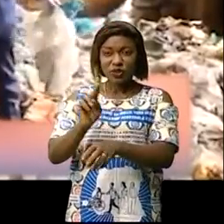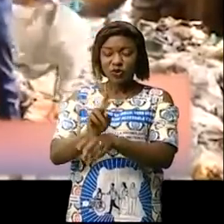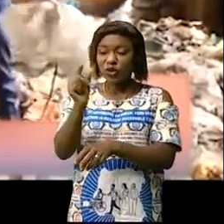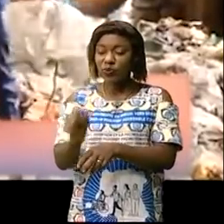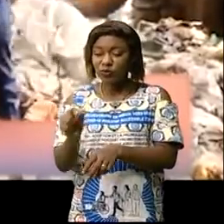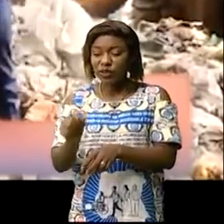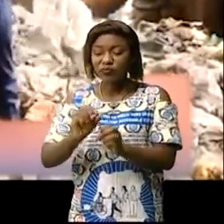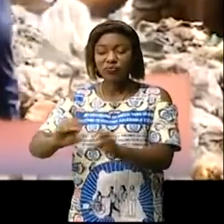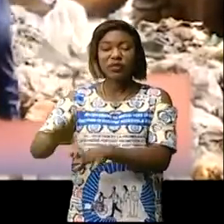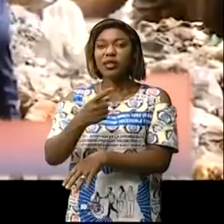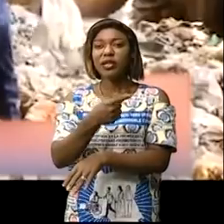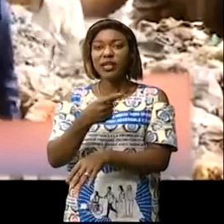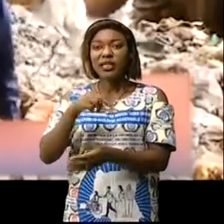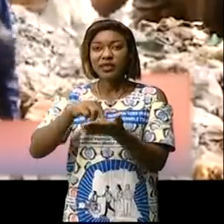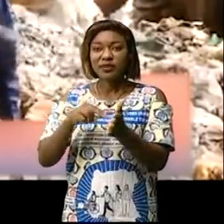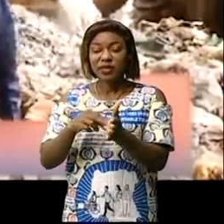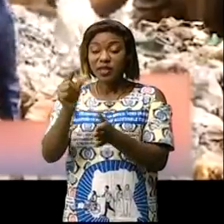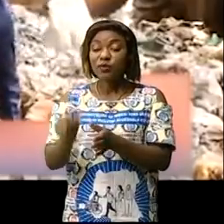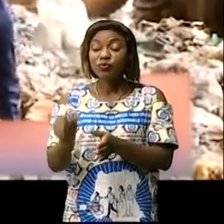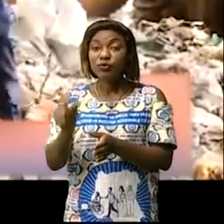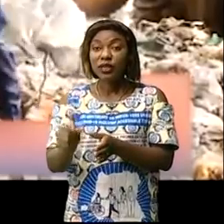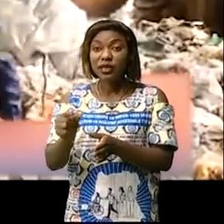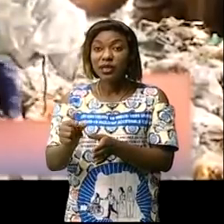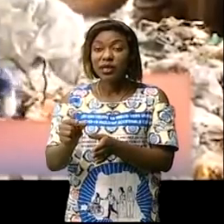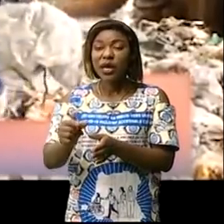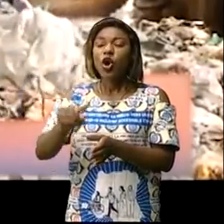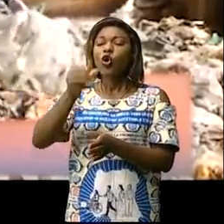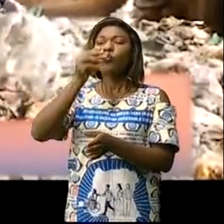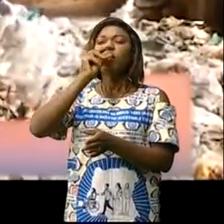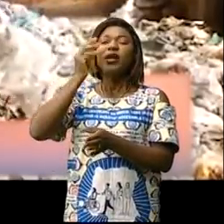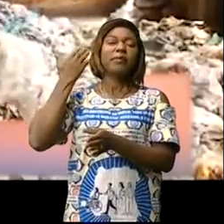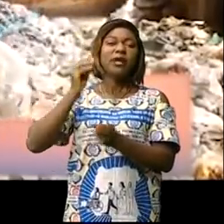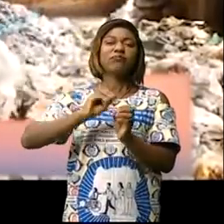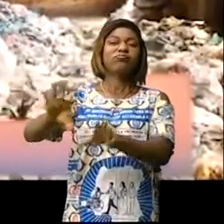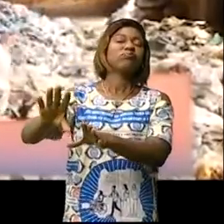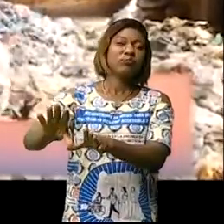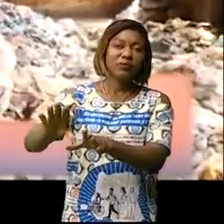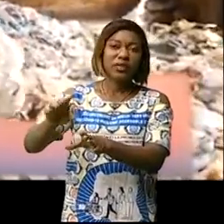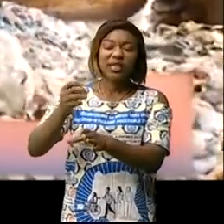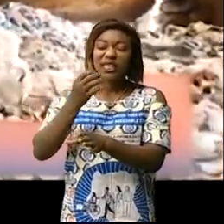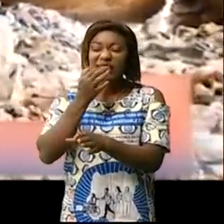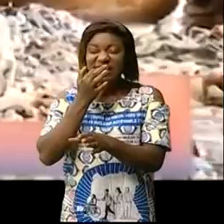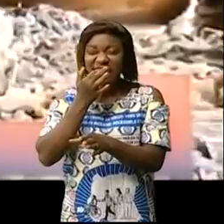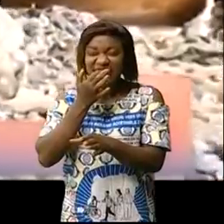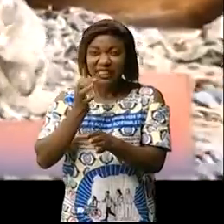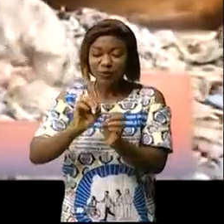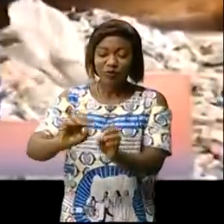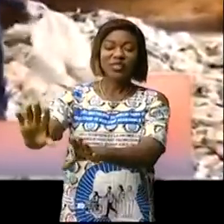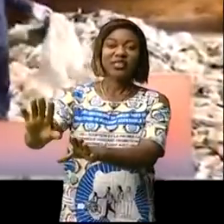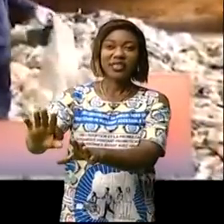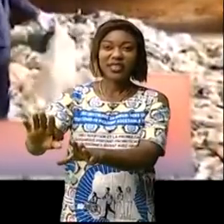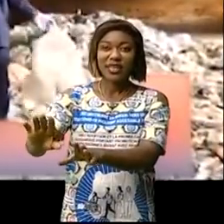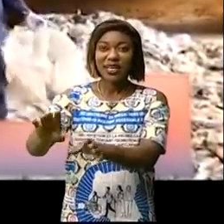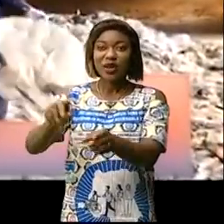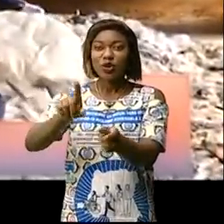de déchets plastiques l'éthylène il y a des sachets il y a des tuyaux en plastique il y a